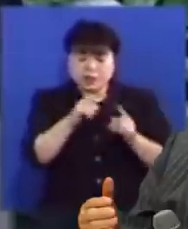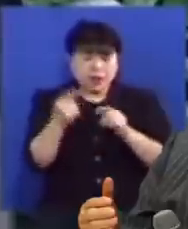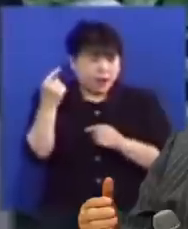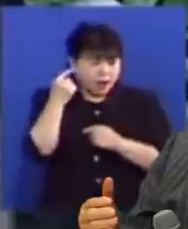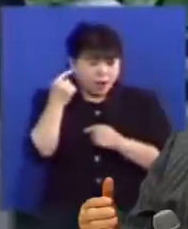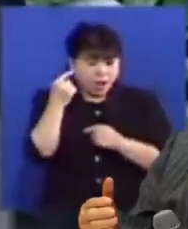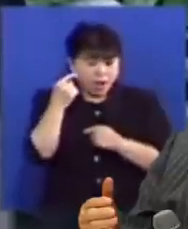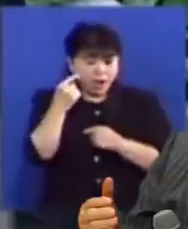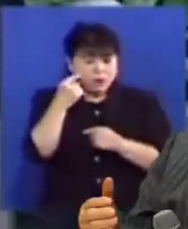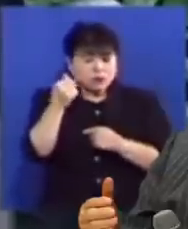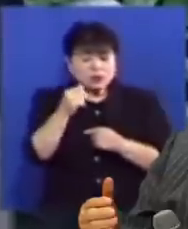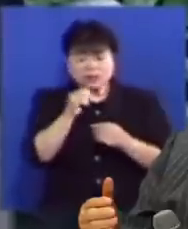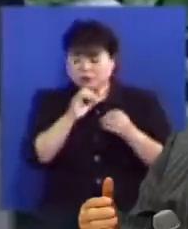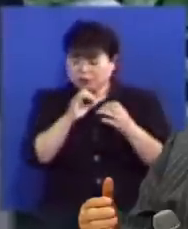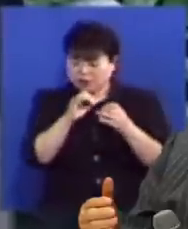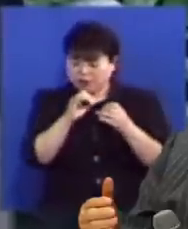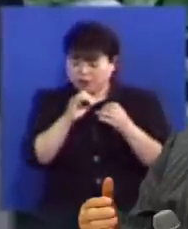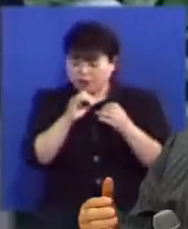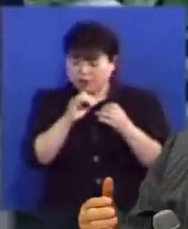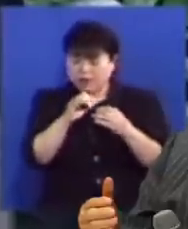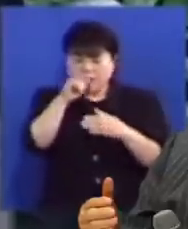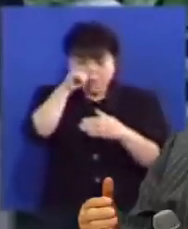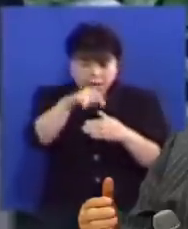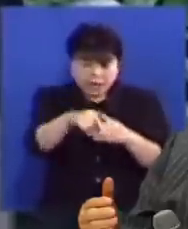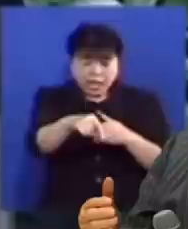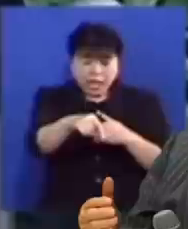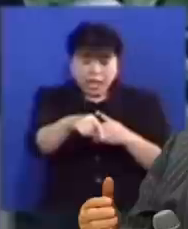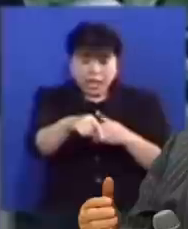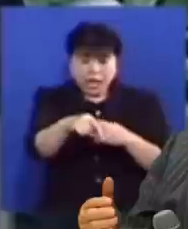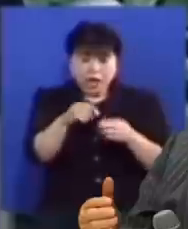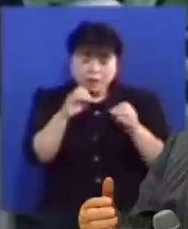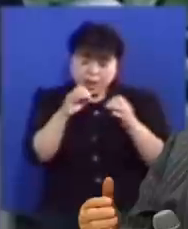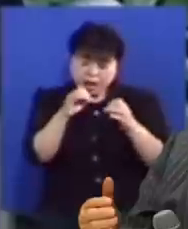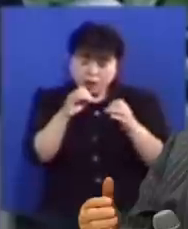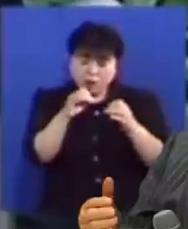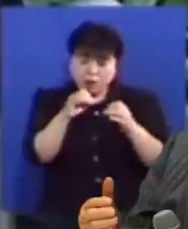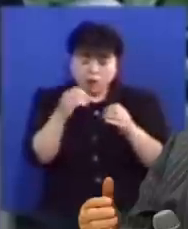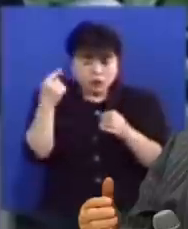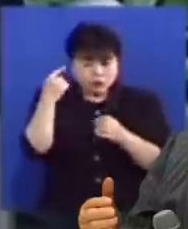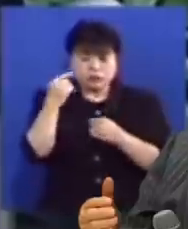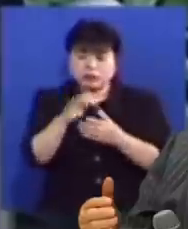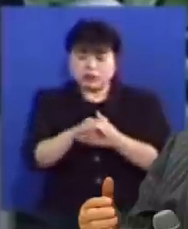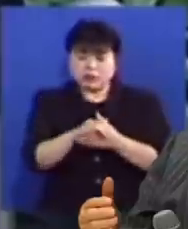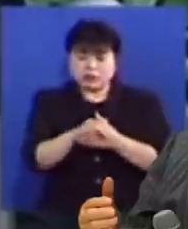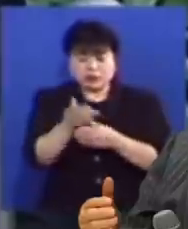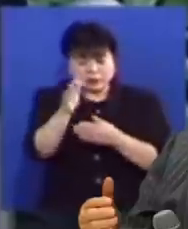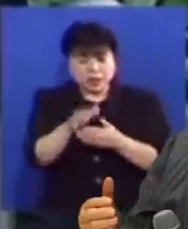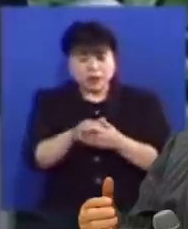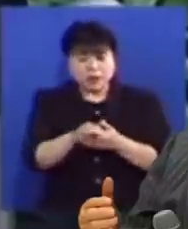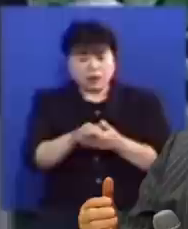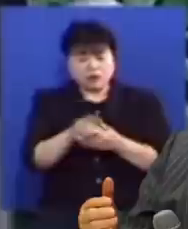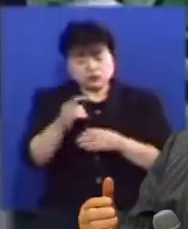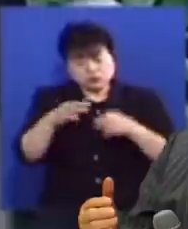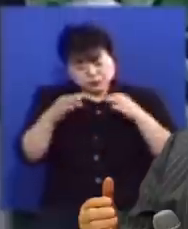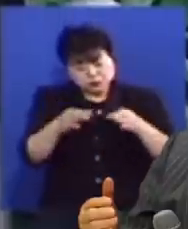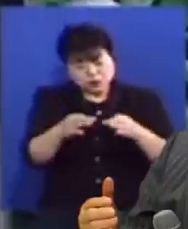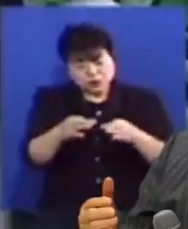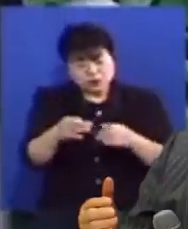목사님 이야기하셔도 바깥에서 이야기하고 귀로 듣는데 무슨 음성이